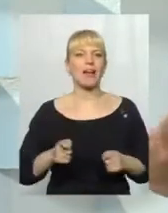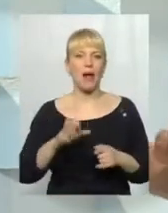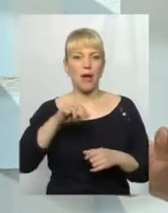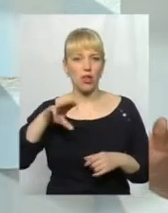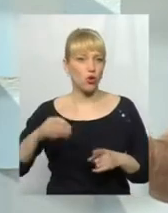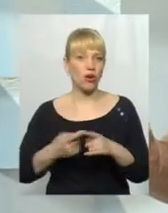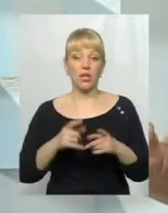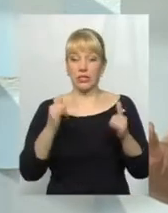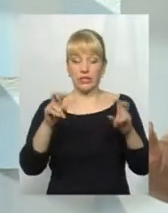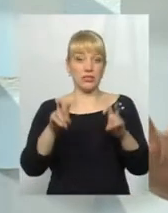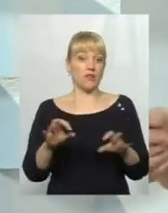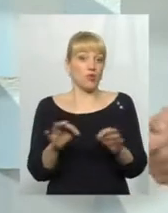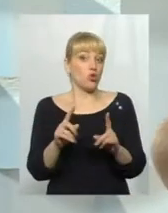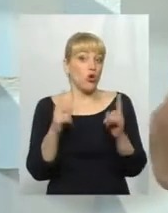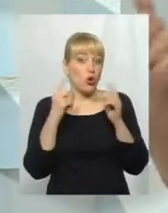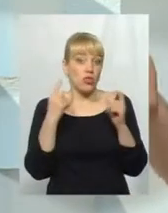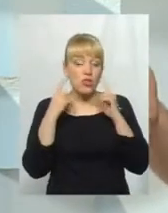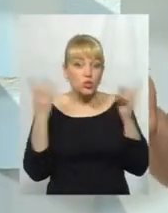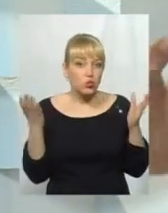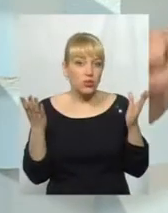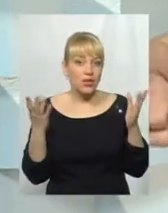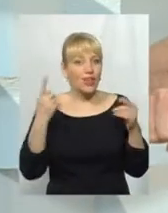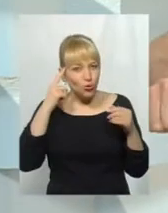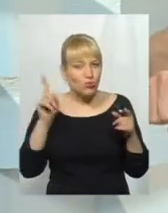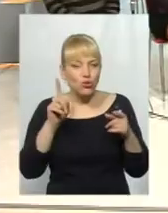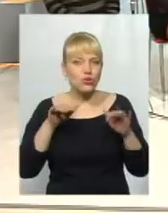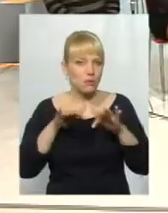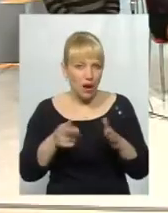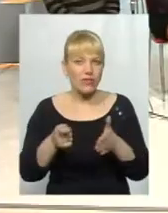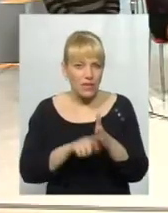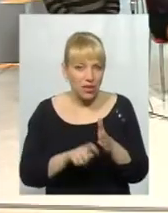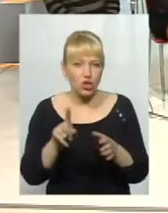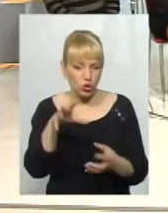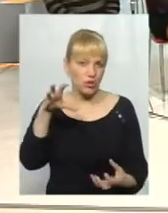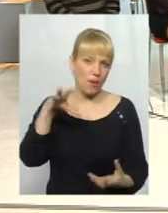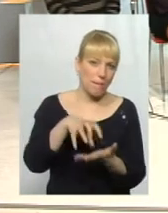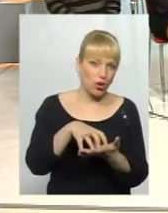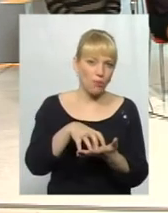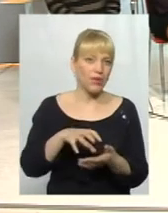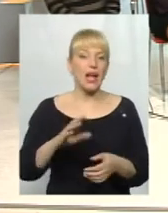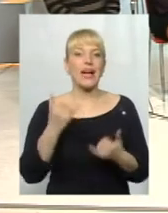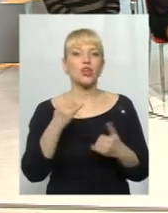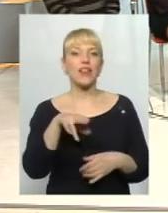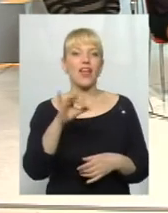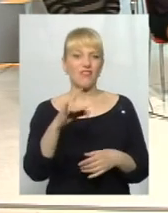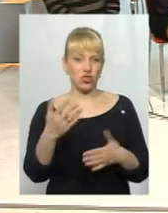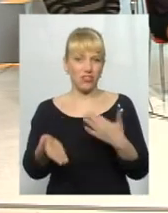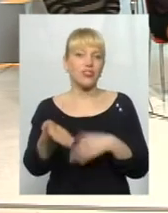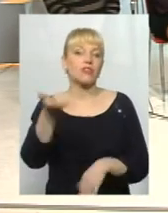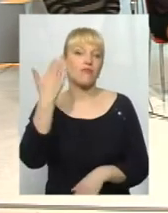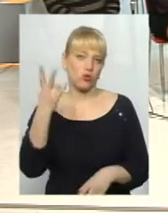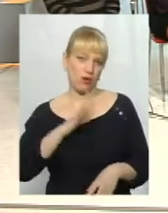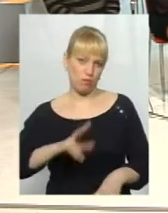вже нічого не робить, його ніде не чути. Ви думаєте, справа закрита? Чи тримає хтось когось під купаком? А сьогодні дерев'янчука, його вже давно треба було